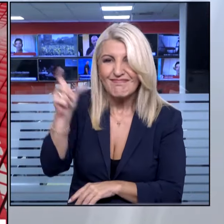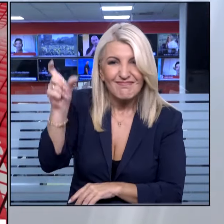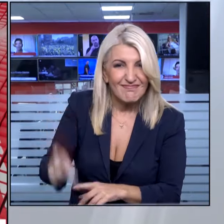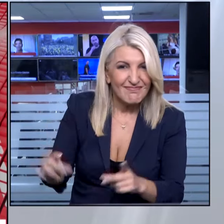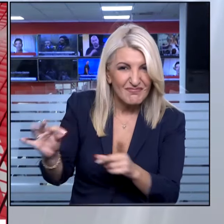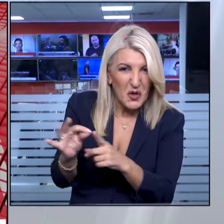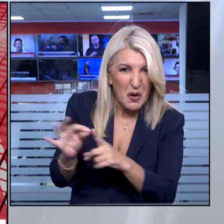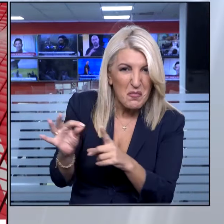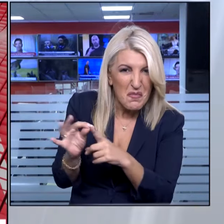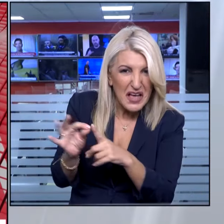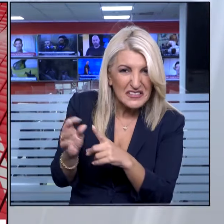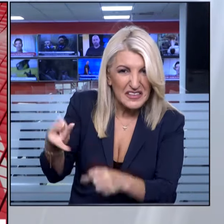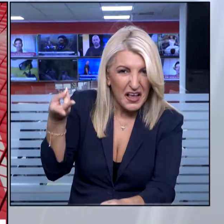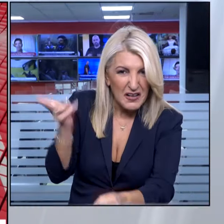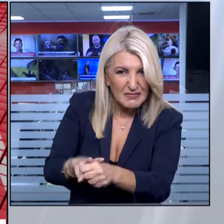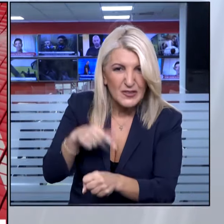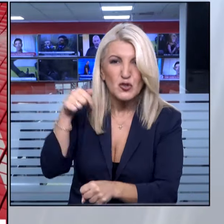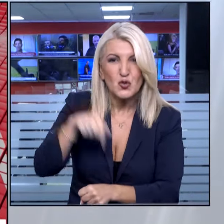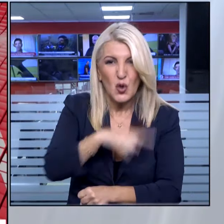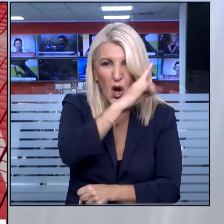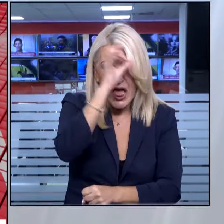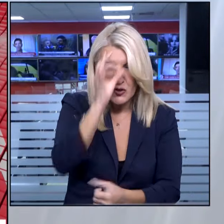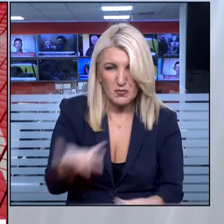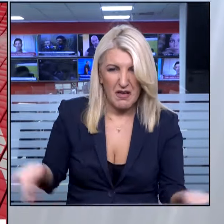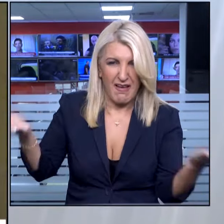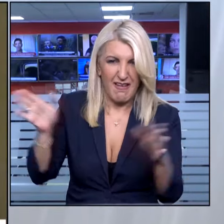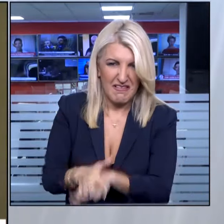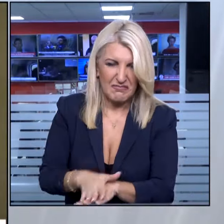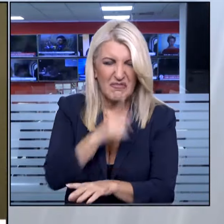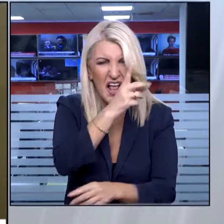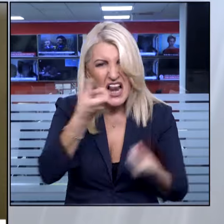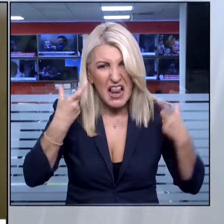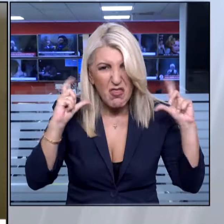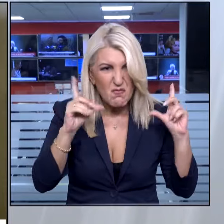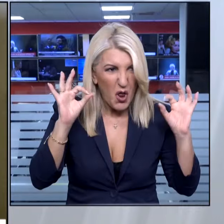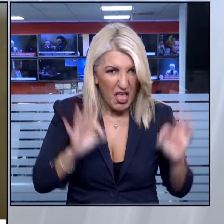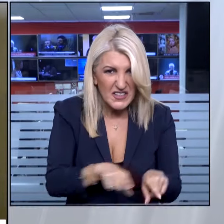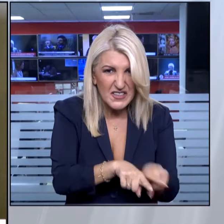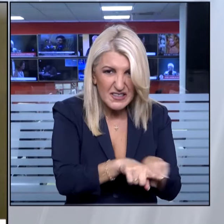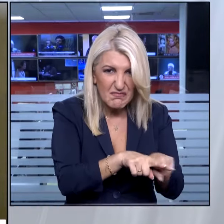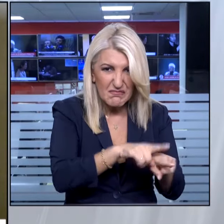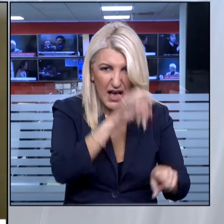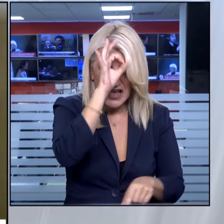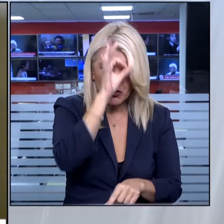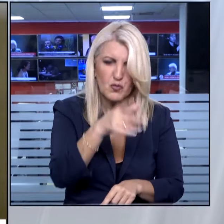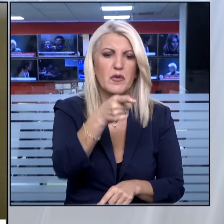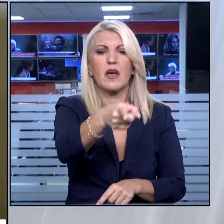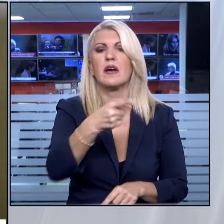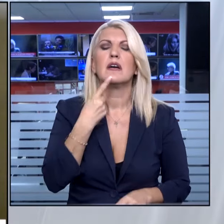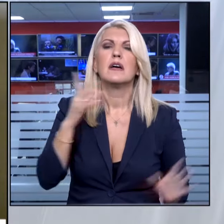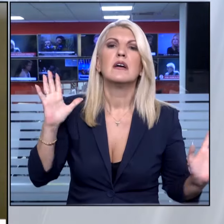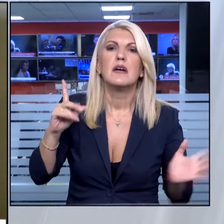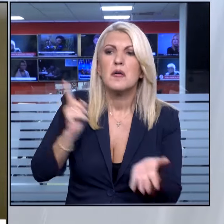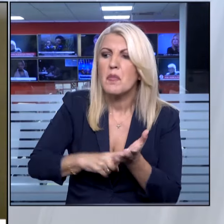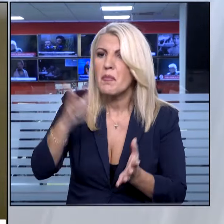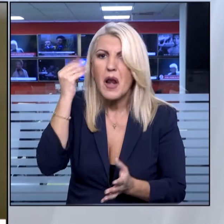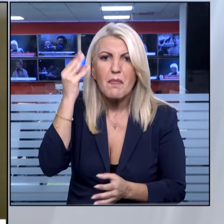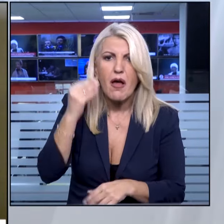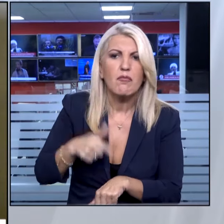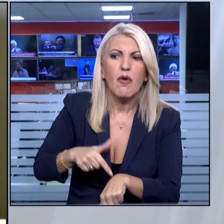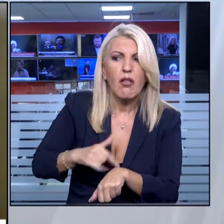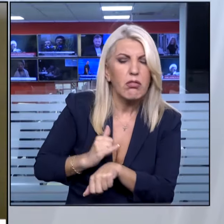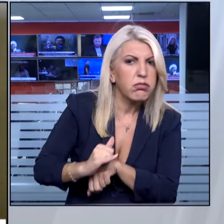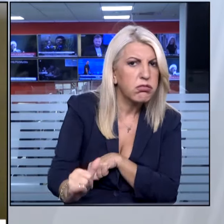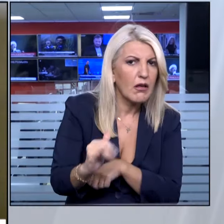νέας ελληνικής πραγματικότητας που η νέα δημοκρατία εδρεώνει μεθοδικά. Πρέπει να μάθουμε τι συνέβη, ποιοι είναι υπεύθυνοι, κάθε καθυστέρηση είναι ύποπτη, κάθε